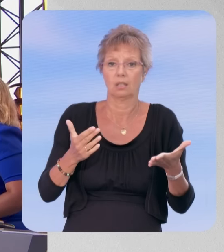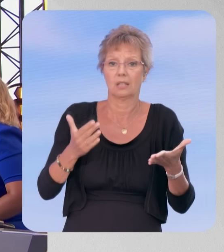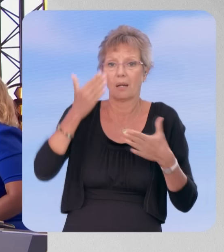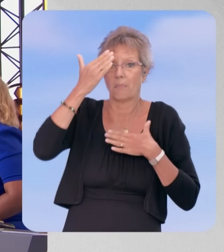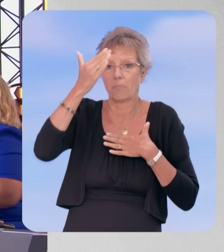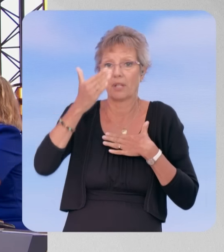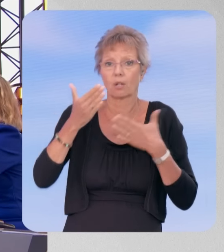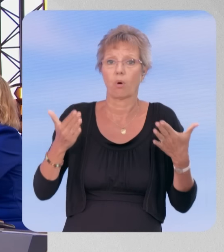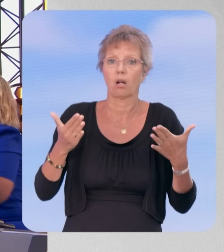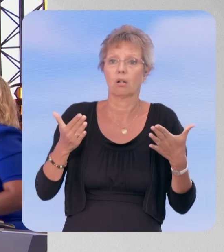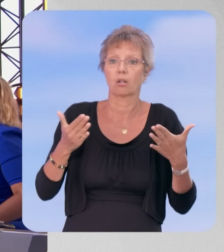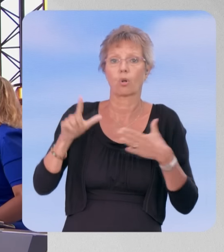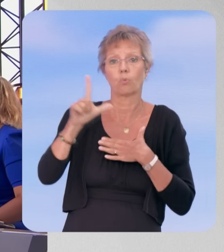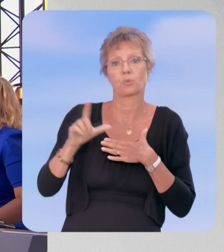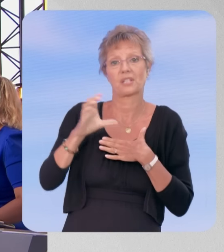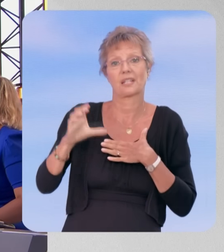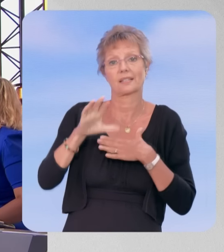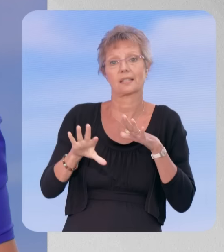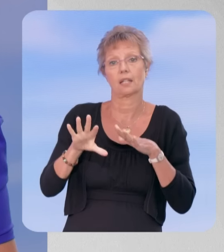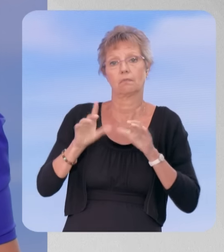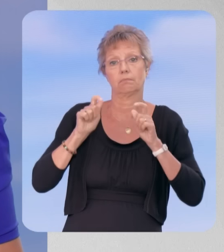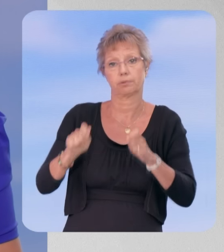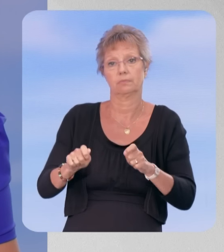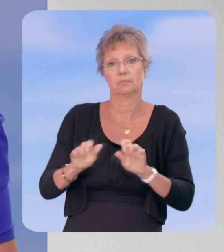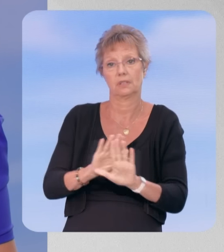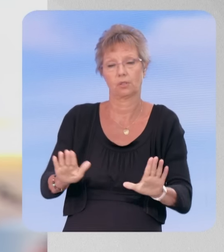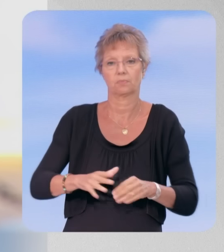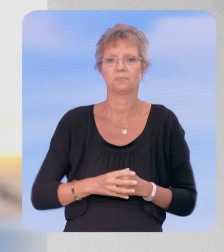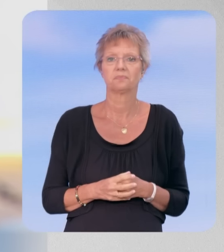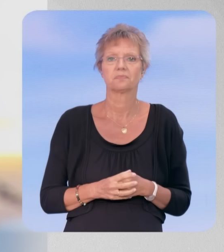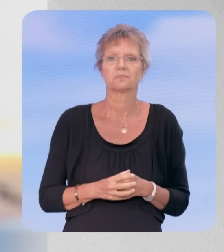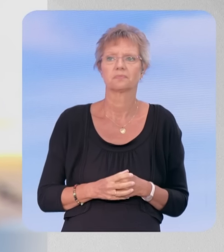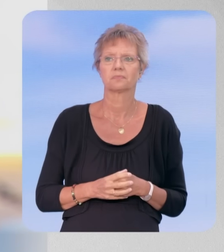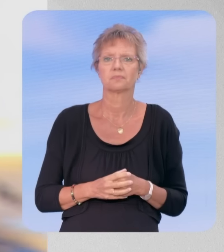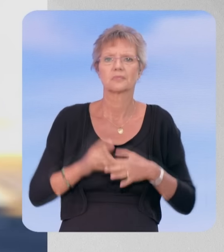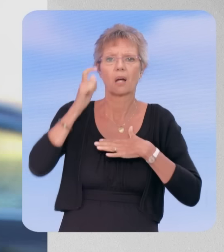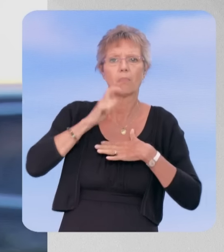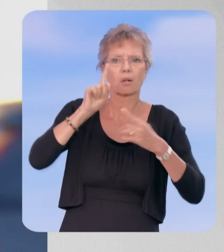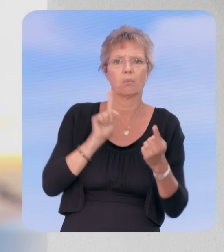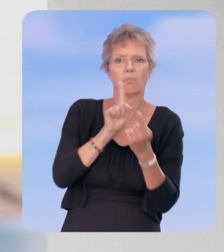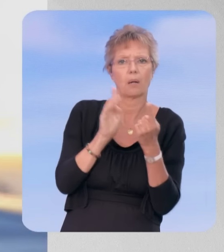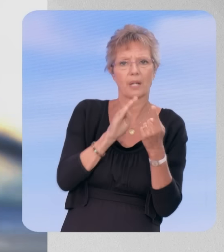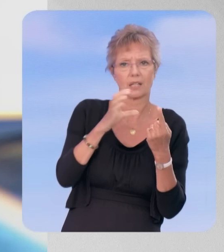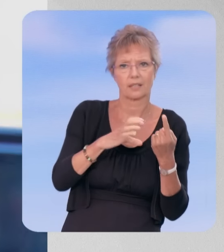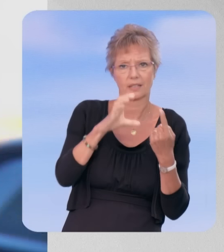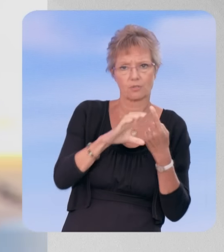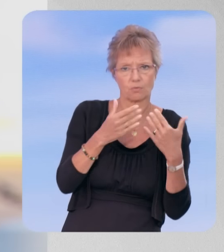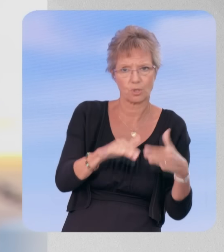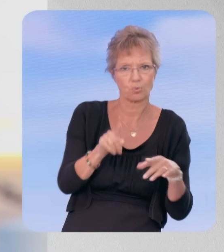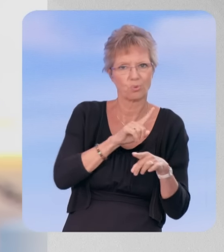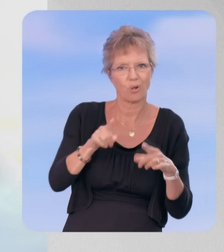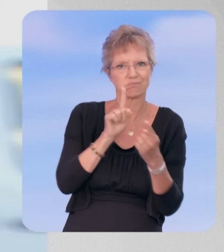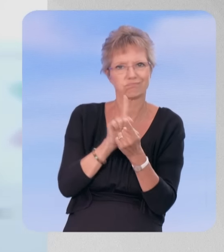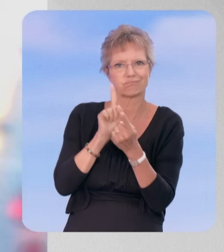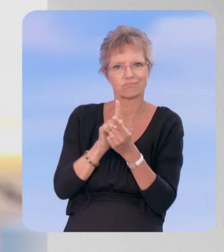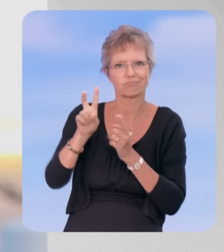qu'avec un gouvernement de la candidature de Lucie Casté elle-même. – Alors Emmanuel Macron ne recevra pas que Bernard Cazeneuve aujourd'hui, il recevra les anciens présidents,